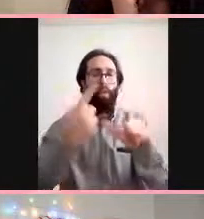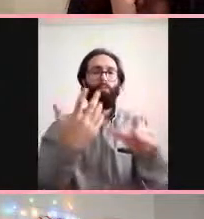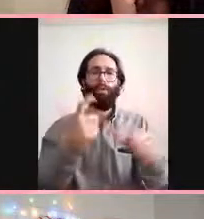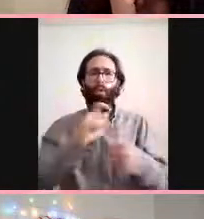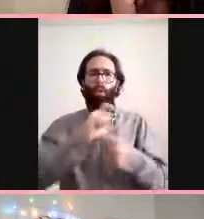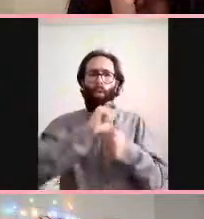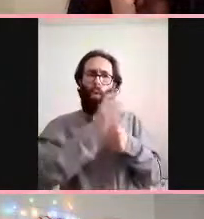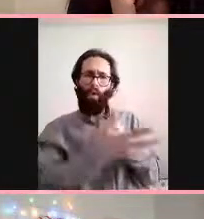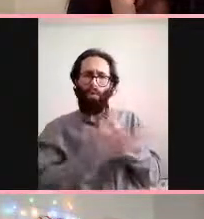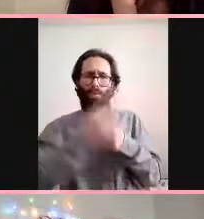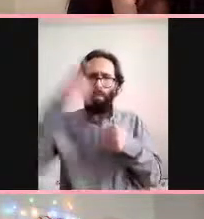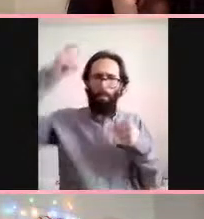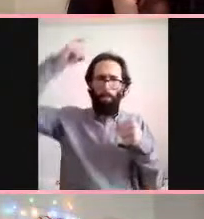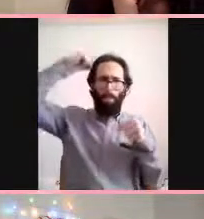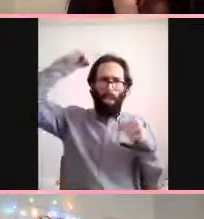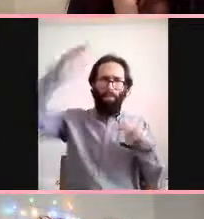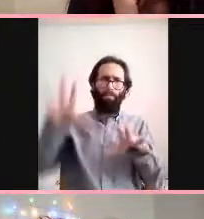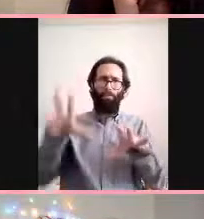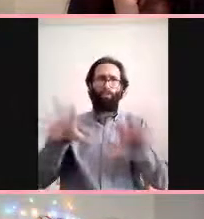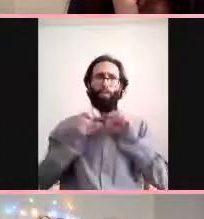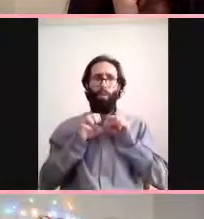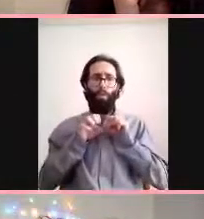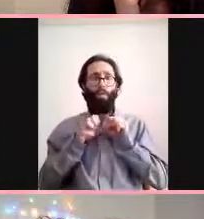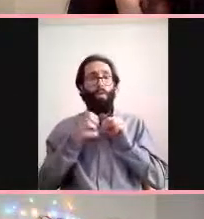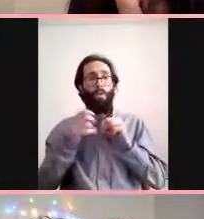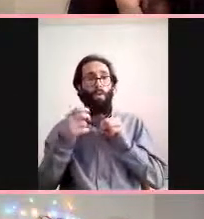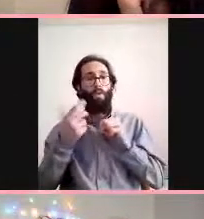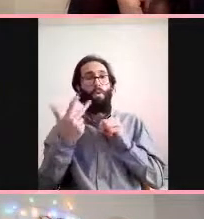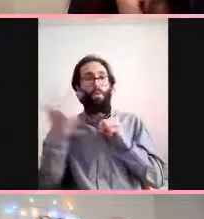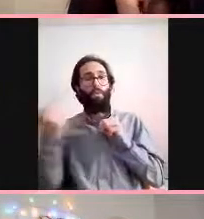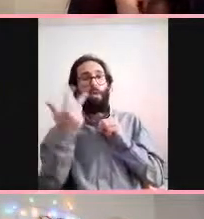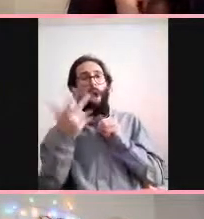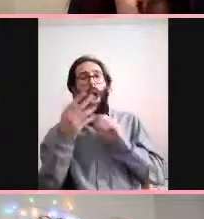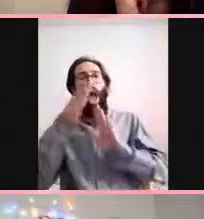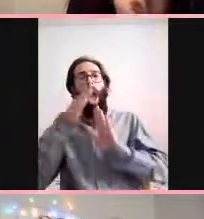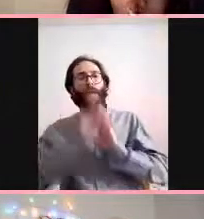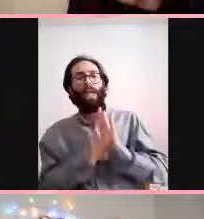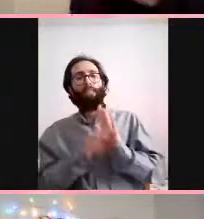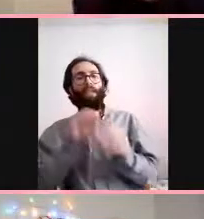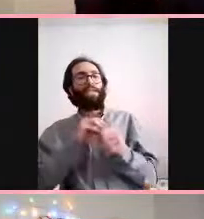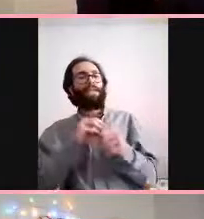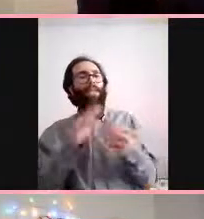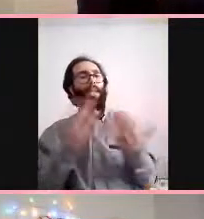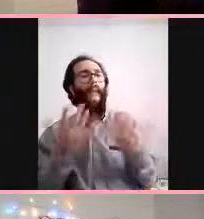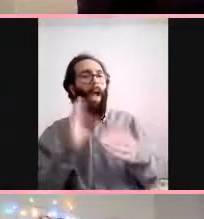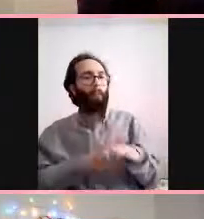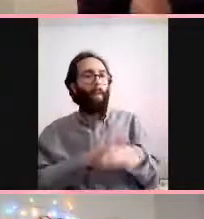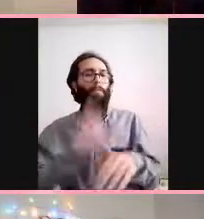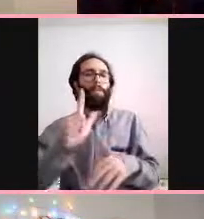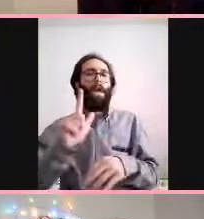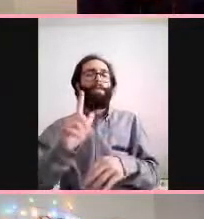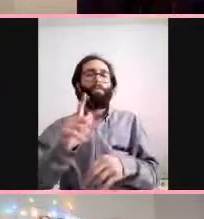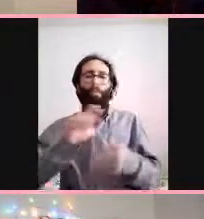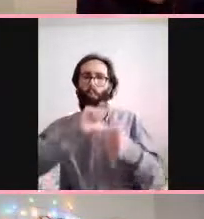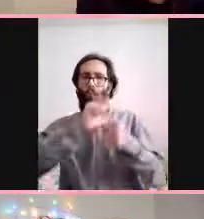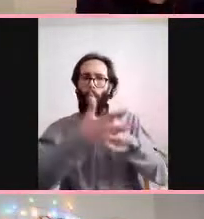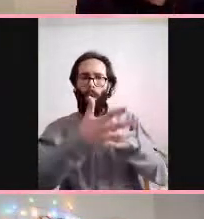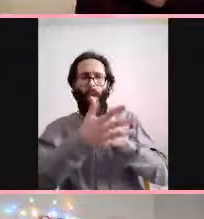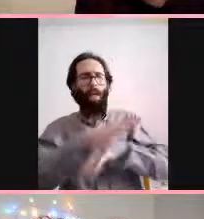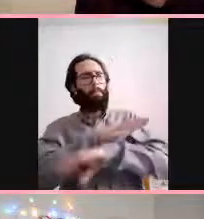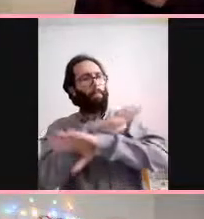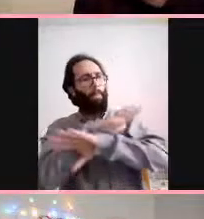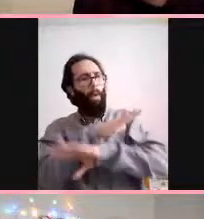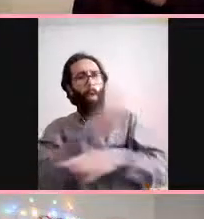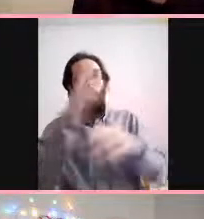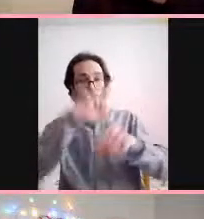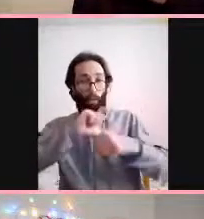Bu belirteşler virüsü atlattıktan sonra da ortaya çıkar mı? Evet evet virüsü atlattıktan sonra da